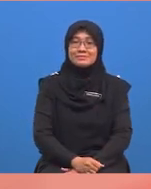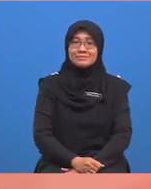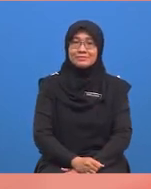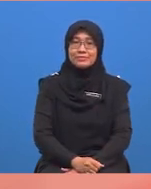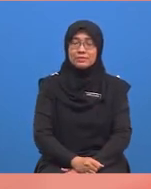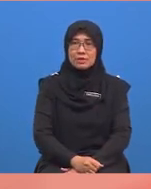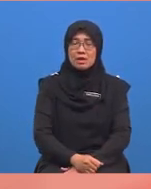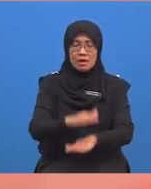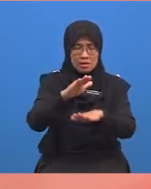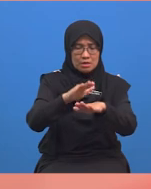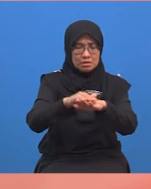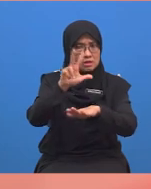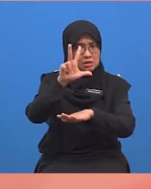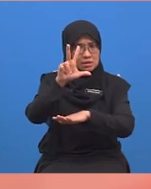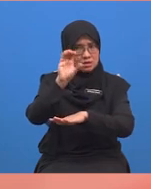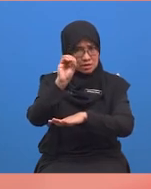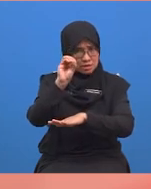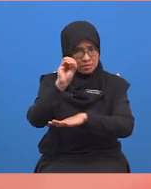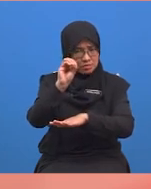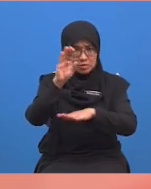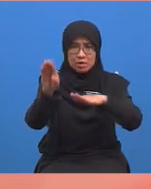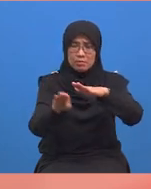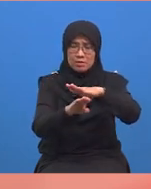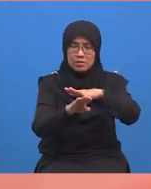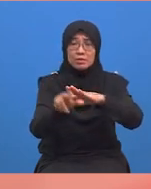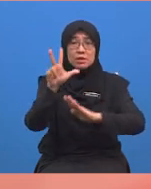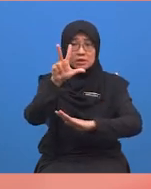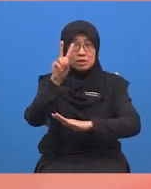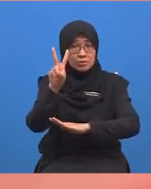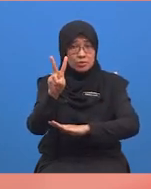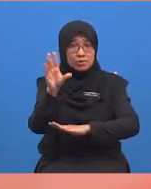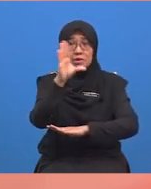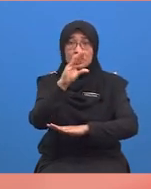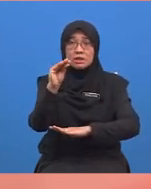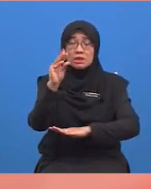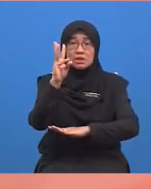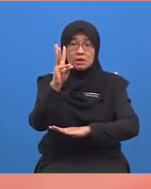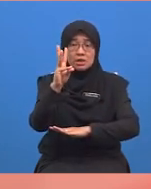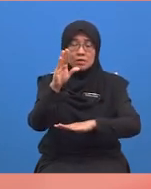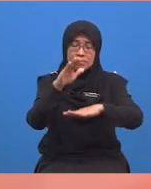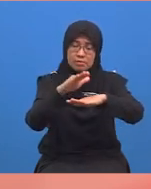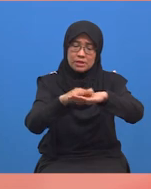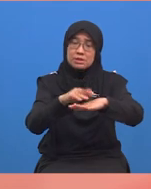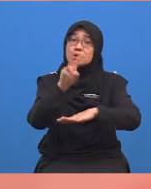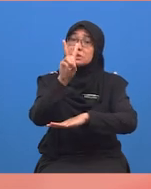Letakkan tiga puluh di bawah tiga puluh dua dan enam di atas dua.